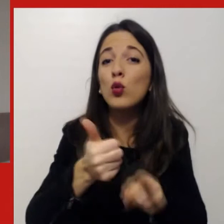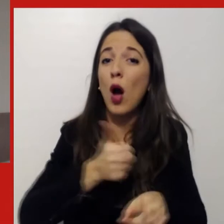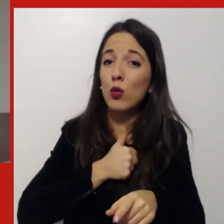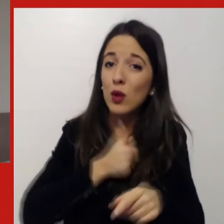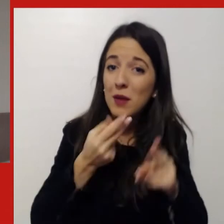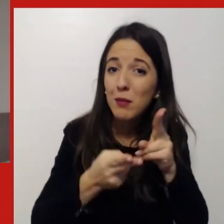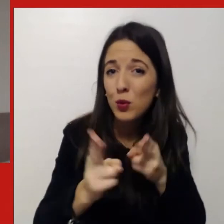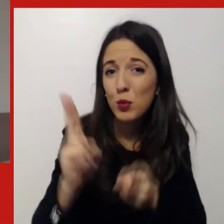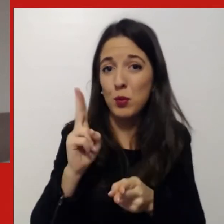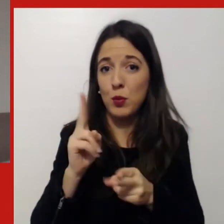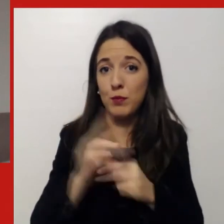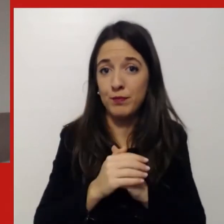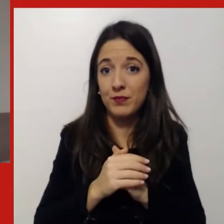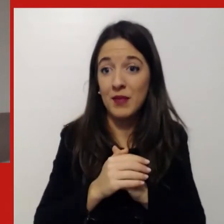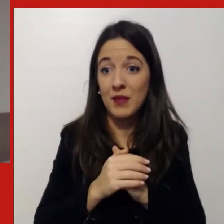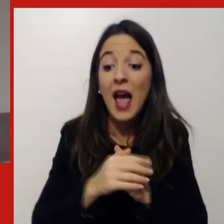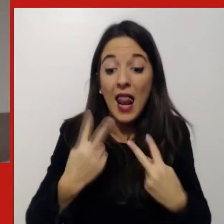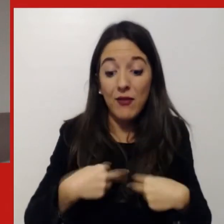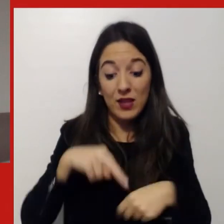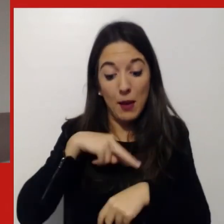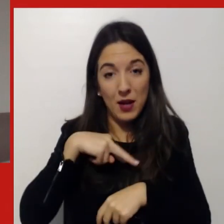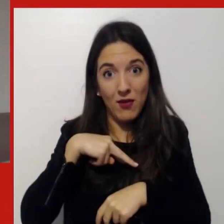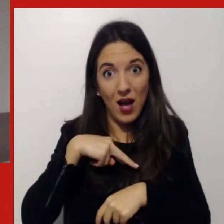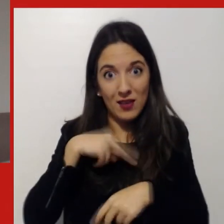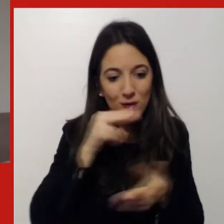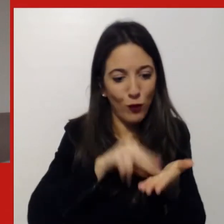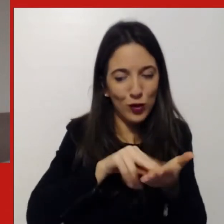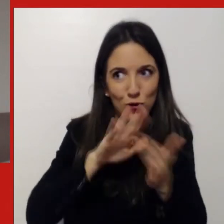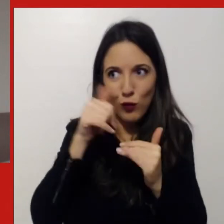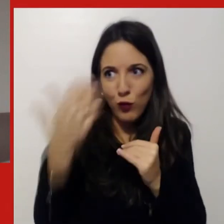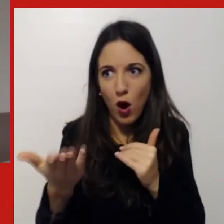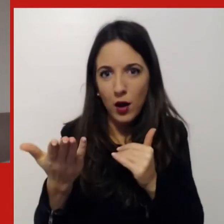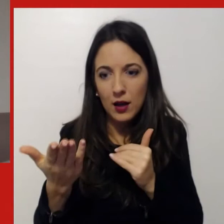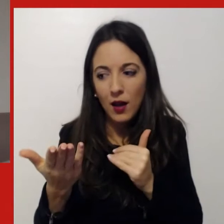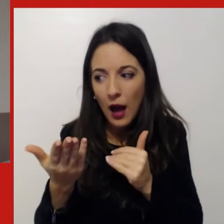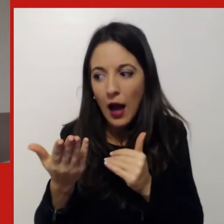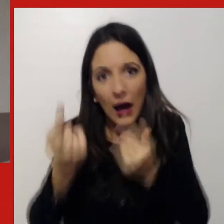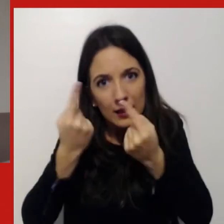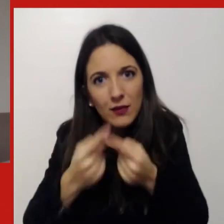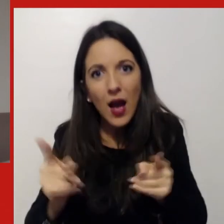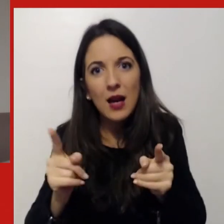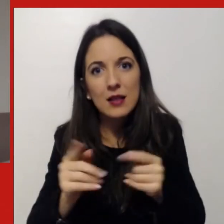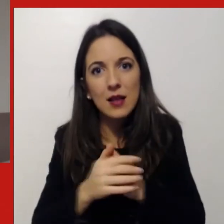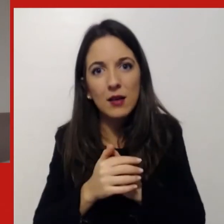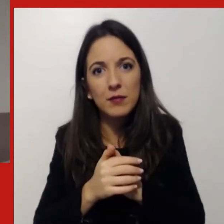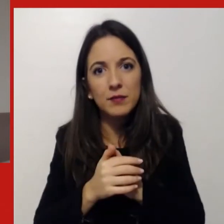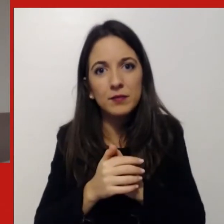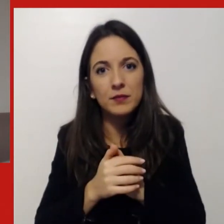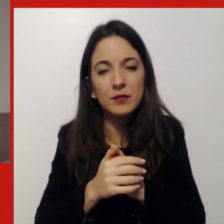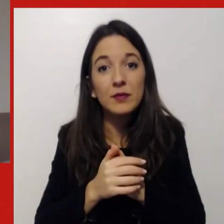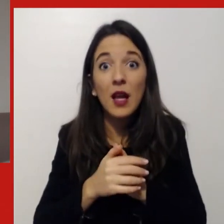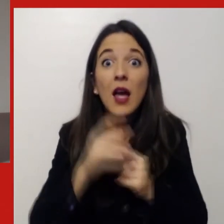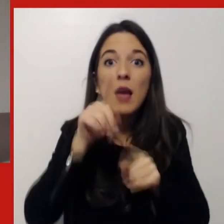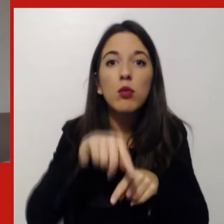'ufficio con la possibilità di costruire un modus operandi nuovo anche qua mixando per esempio diverse velocità di